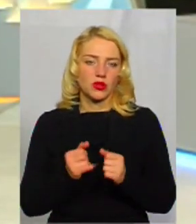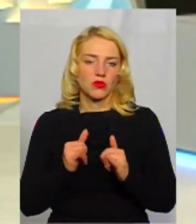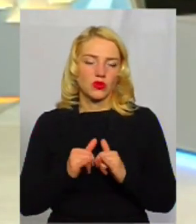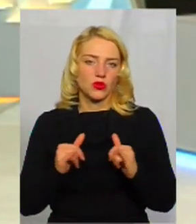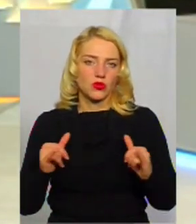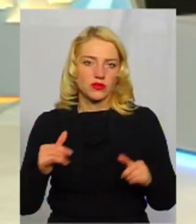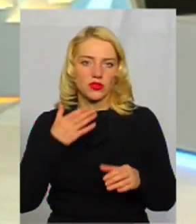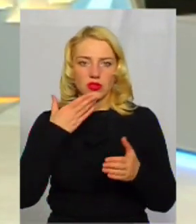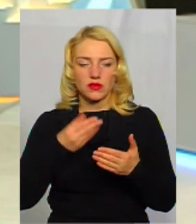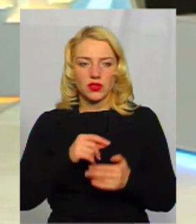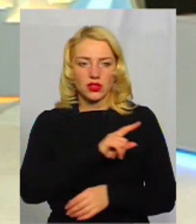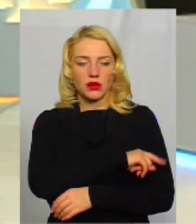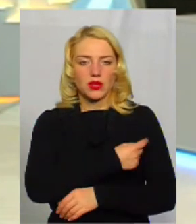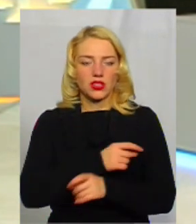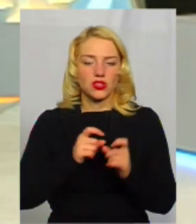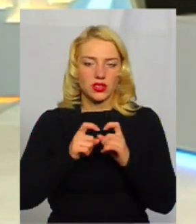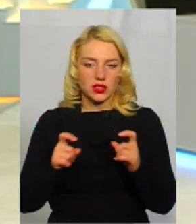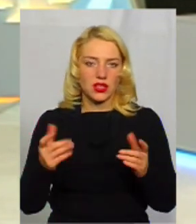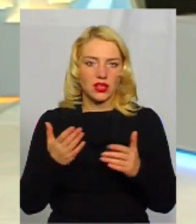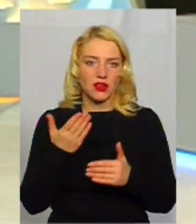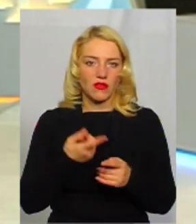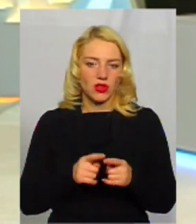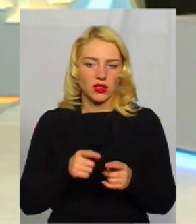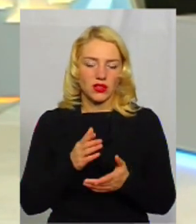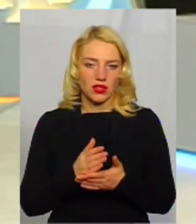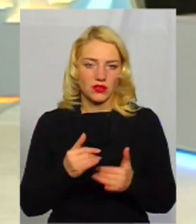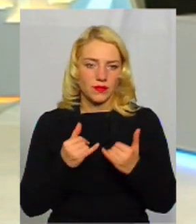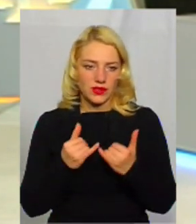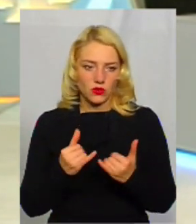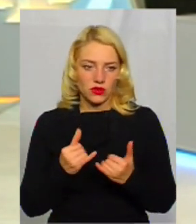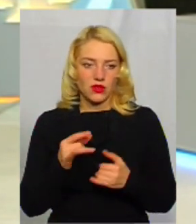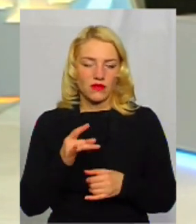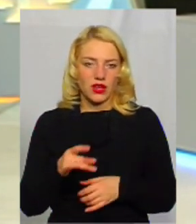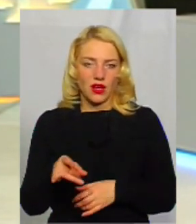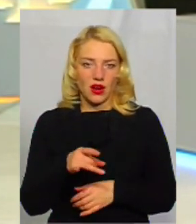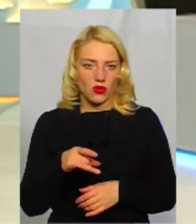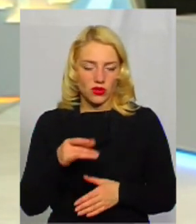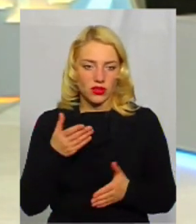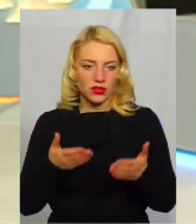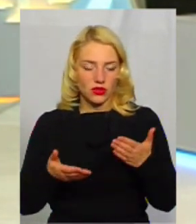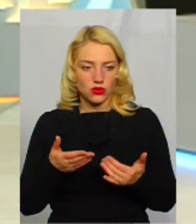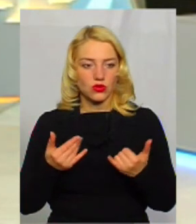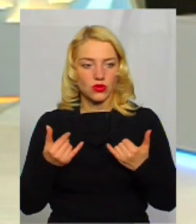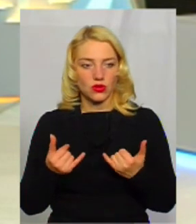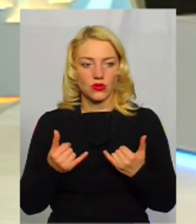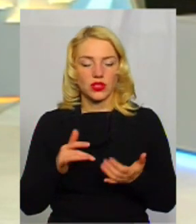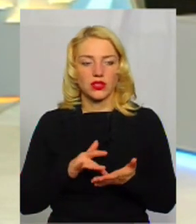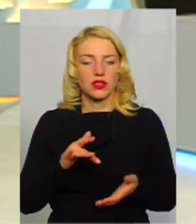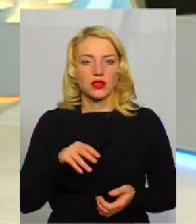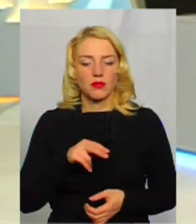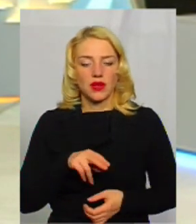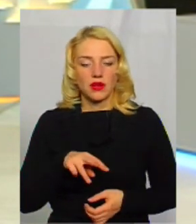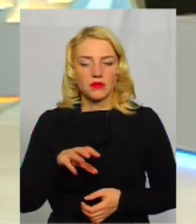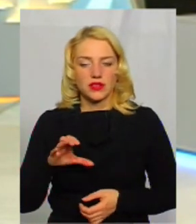розвитку своїх медичних закладів, які вони є сьогодні в районі. Якщо сьогодні центри,